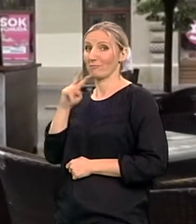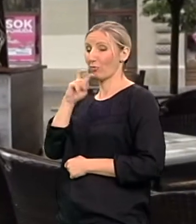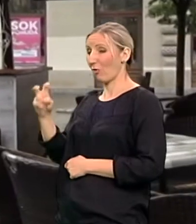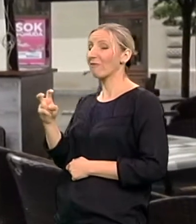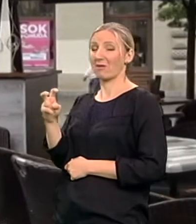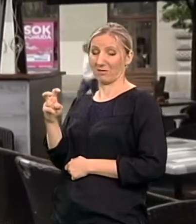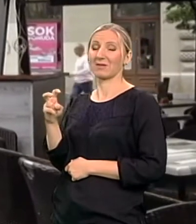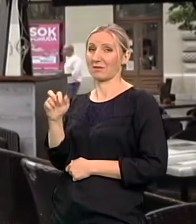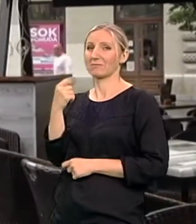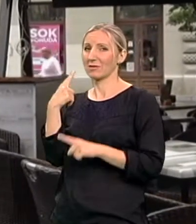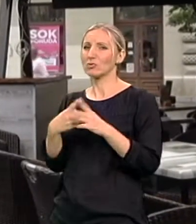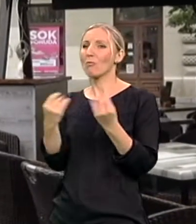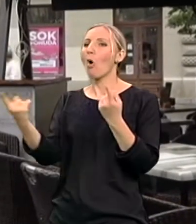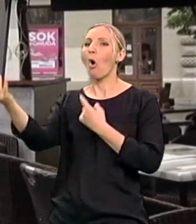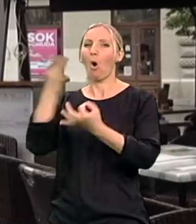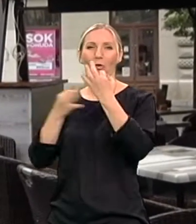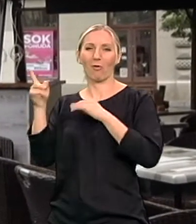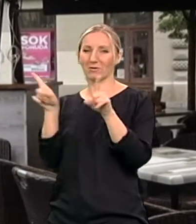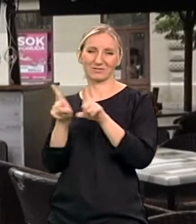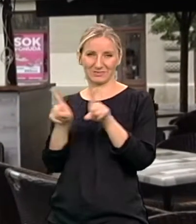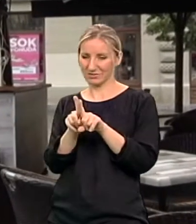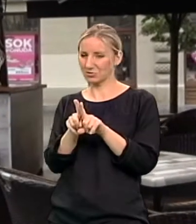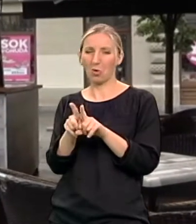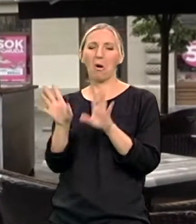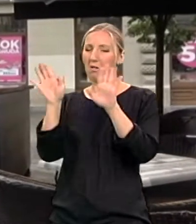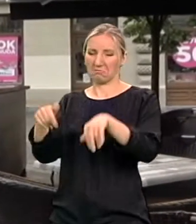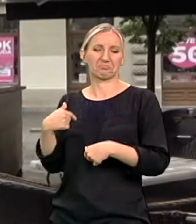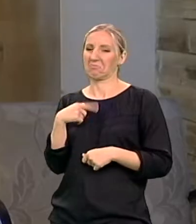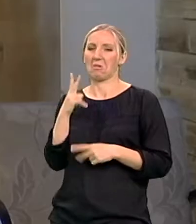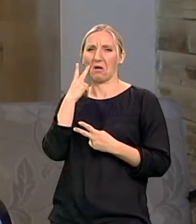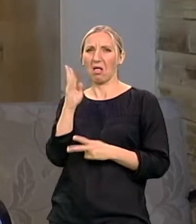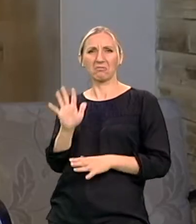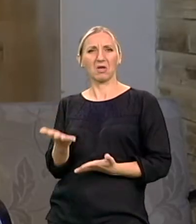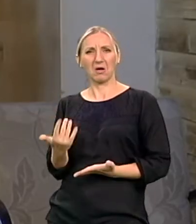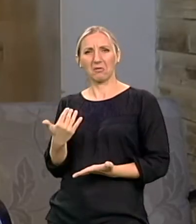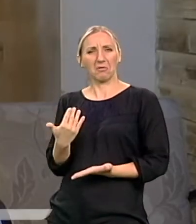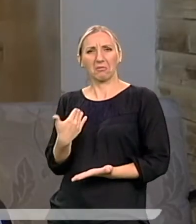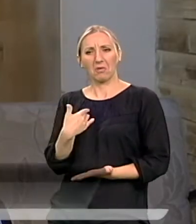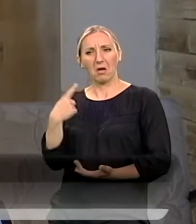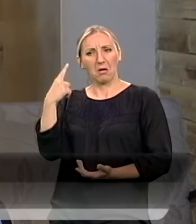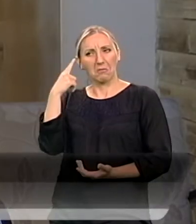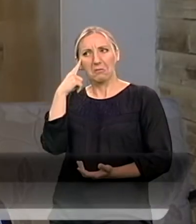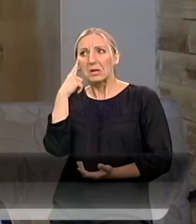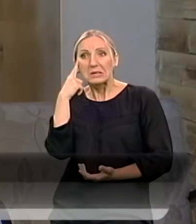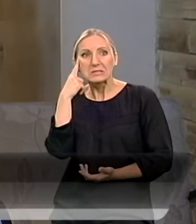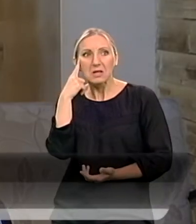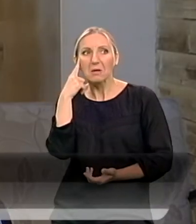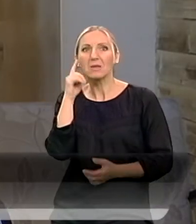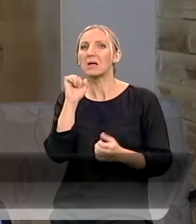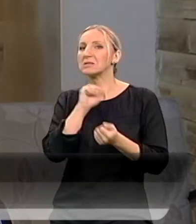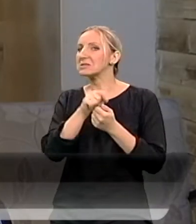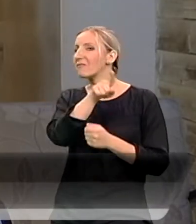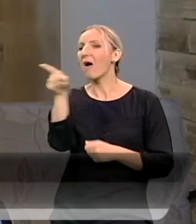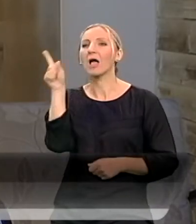Ali nekako neglavno to tako. Nikad nisam ni gledao. Jednostavno mislim da bi se svakko radi o je u toj